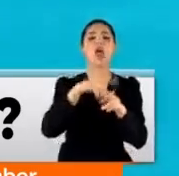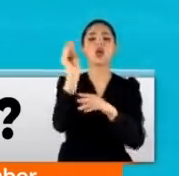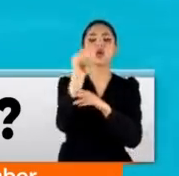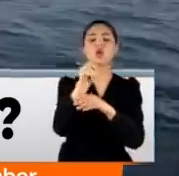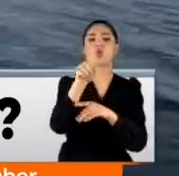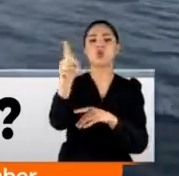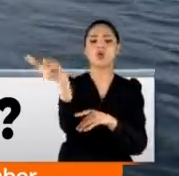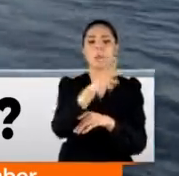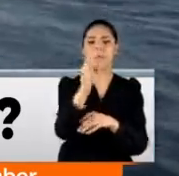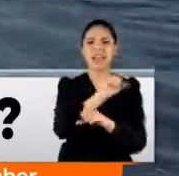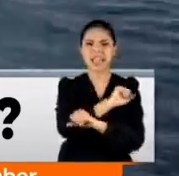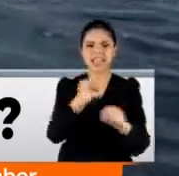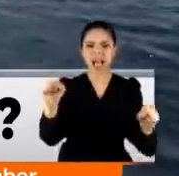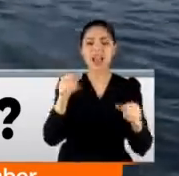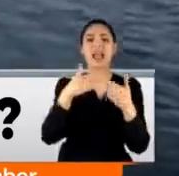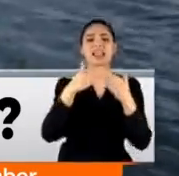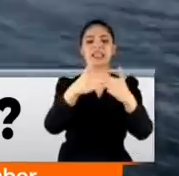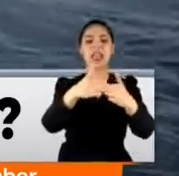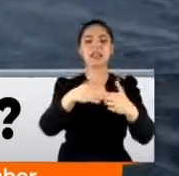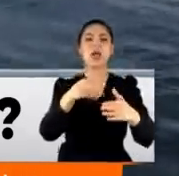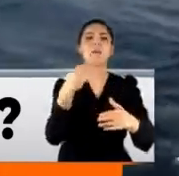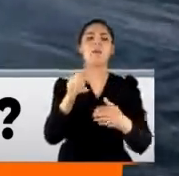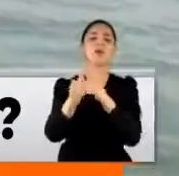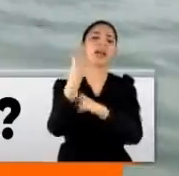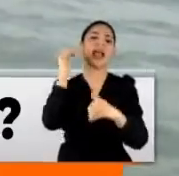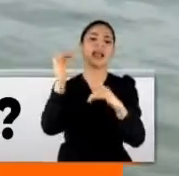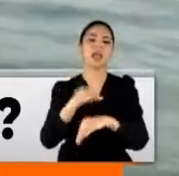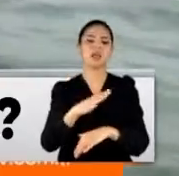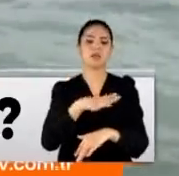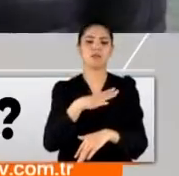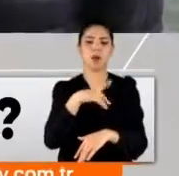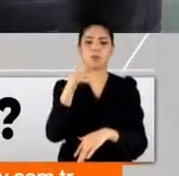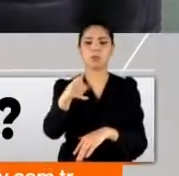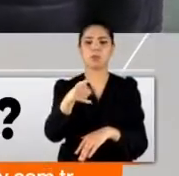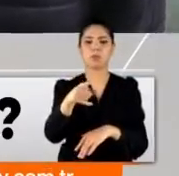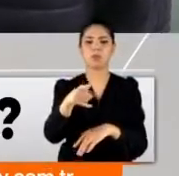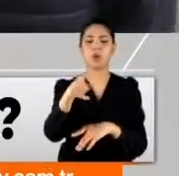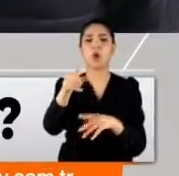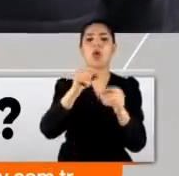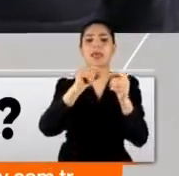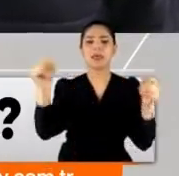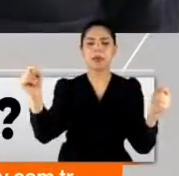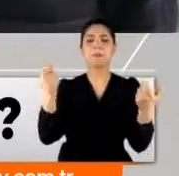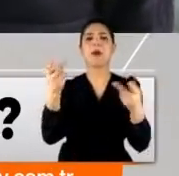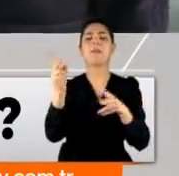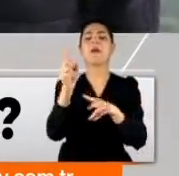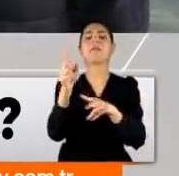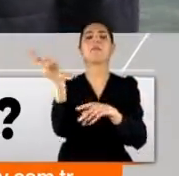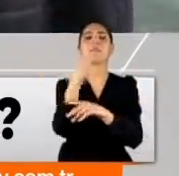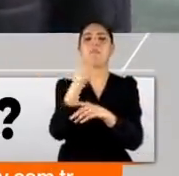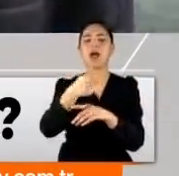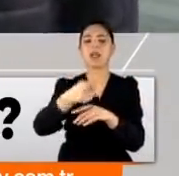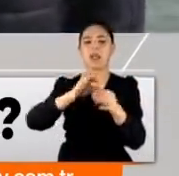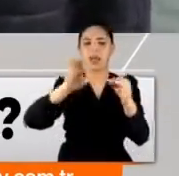balıkçı ağlarını tahrip edip... ...teknelerin boş dönmesine sebep oluyor. Afalina türü dip uzatma ağlarına, küçük balıkçının ağlarındaki